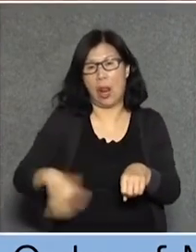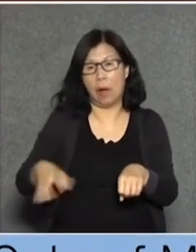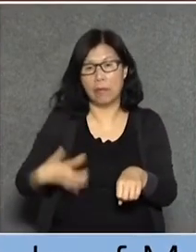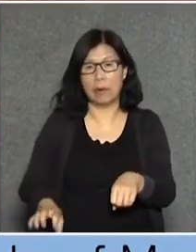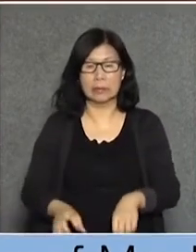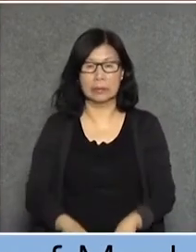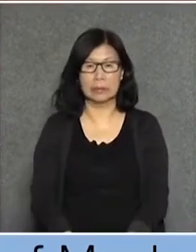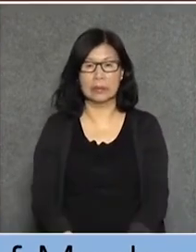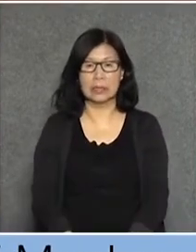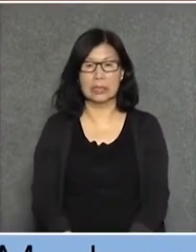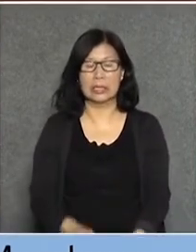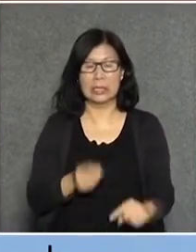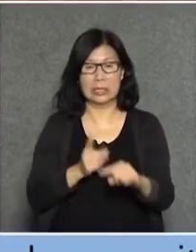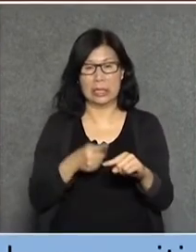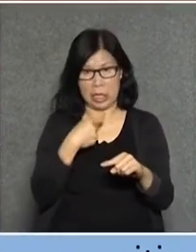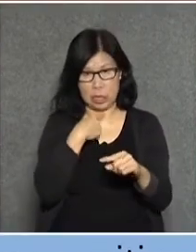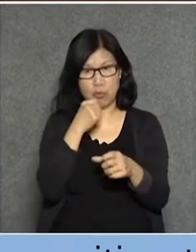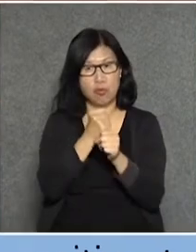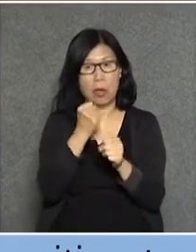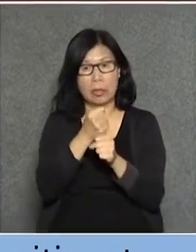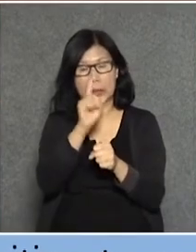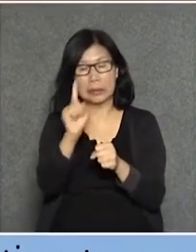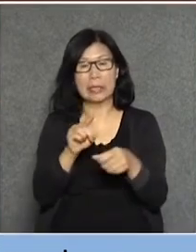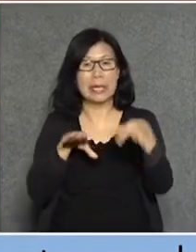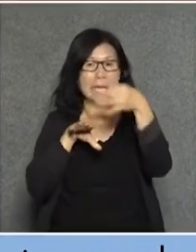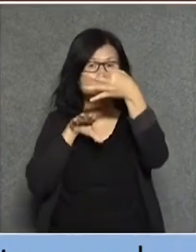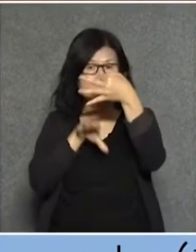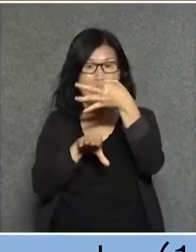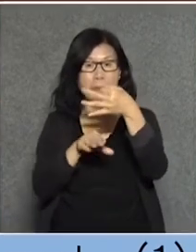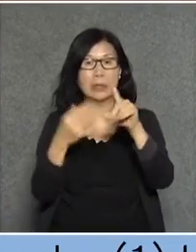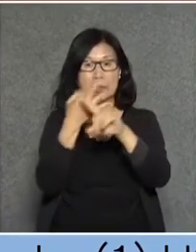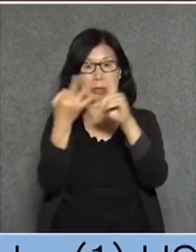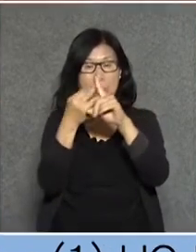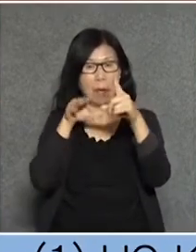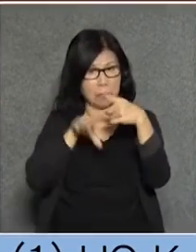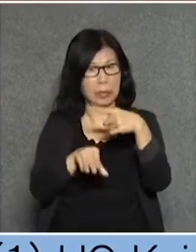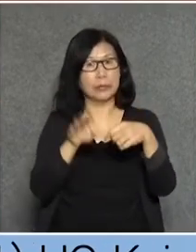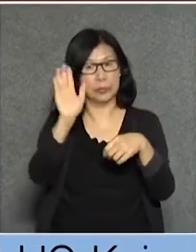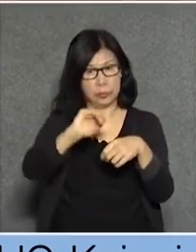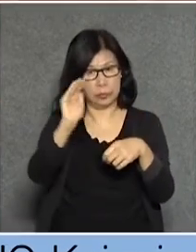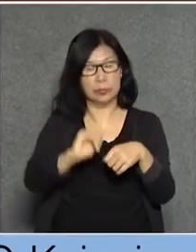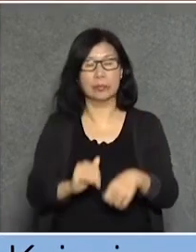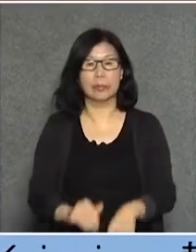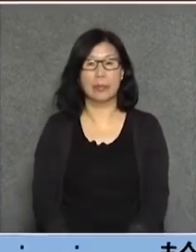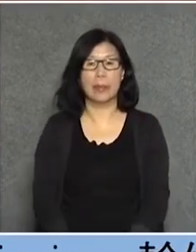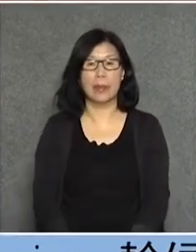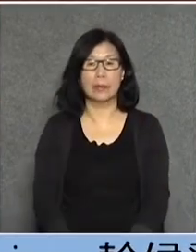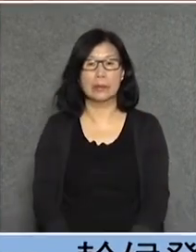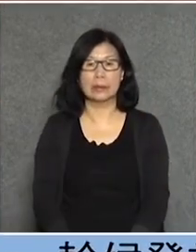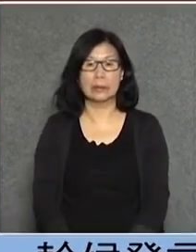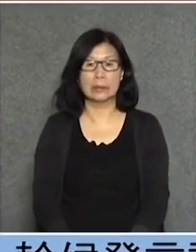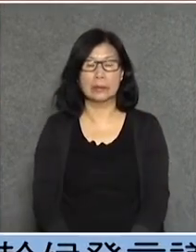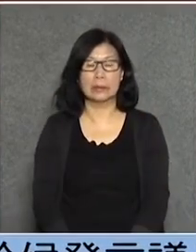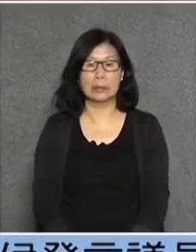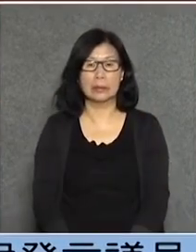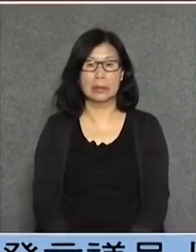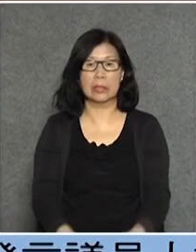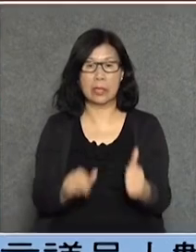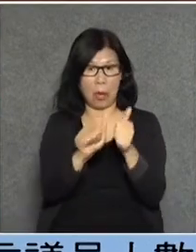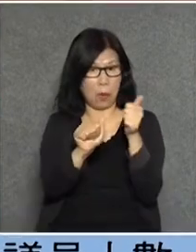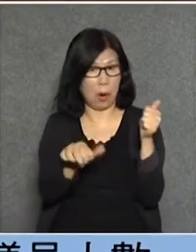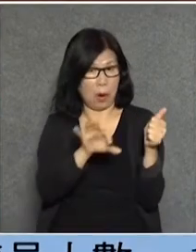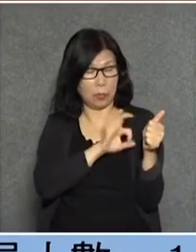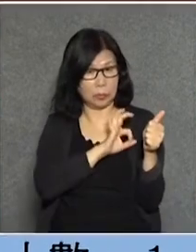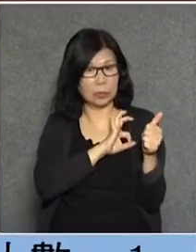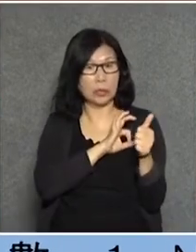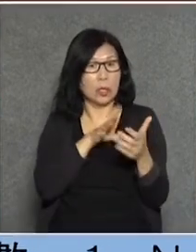是真的做的麻煩你三億都不夠十三億應該有但是你要有一個有一個委員會有